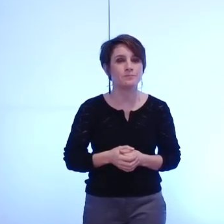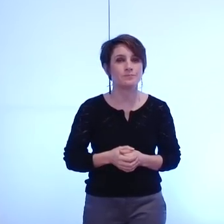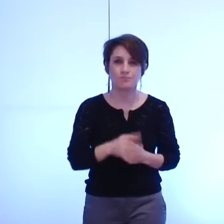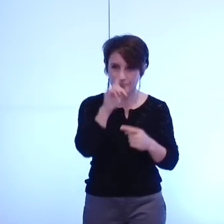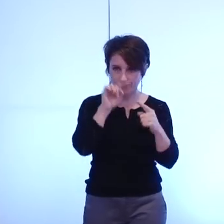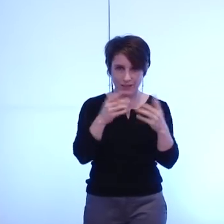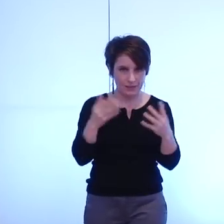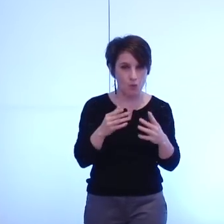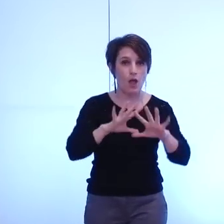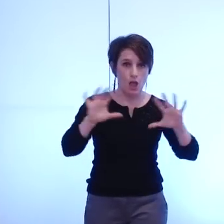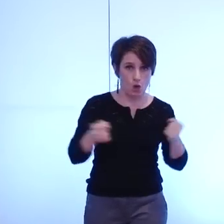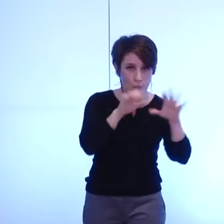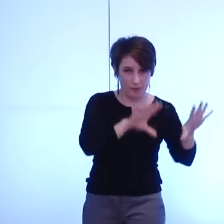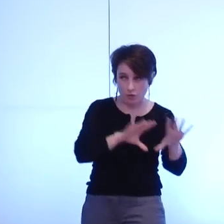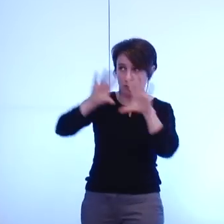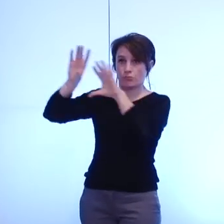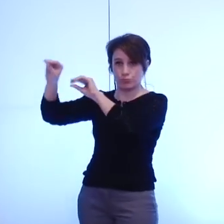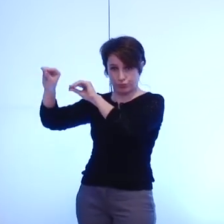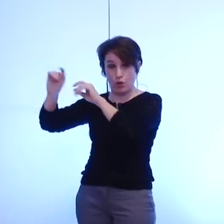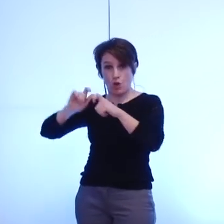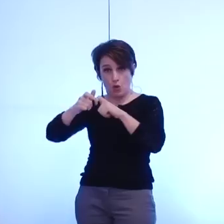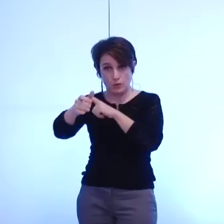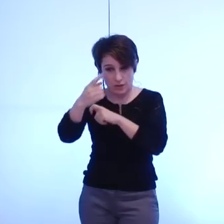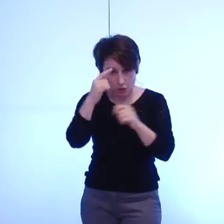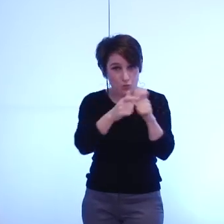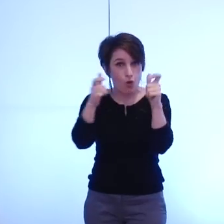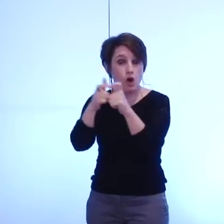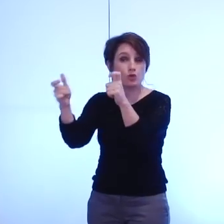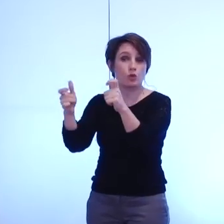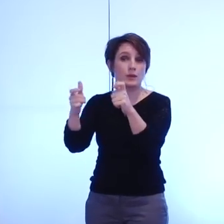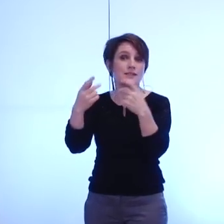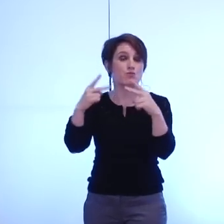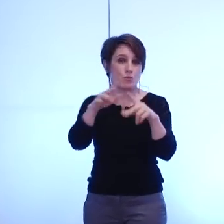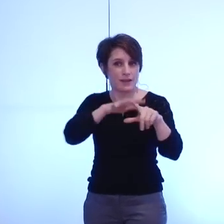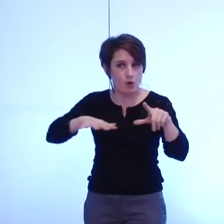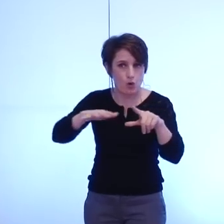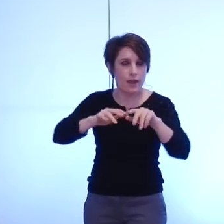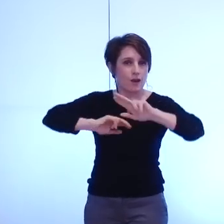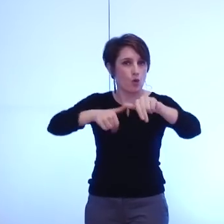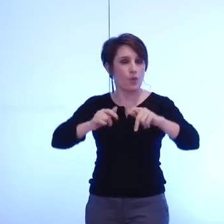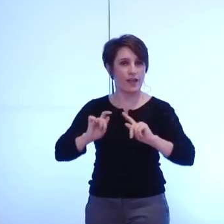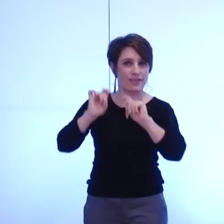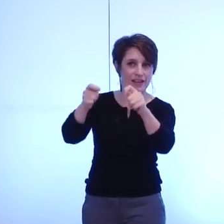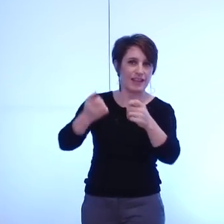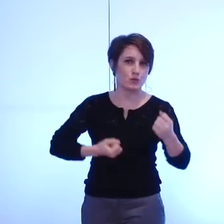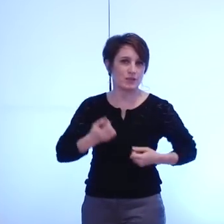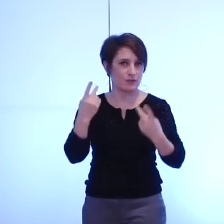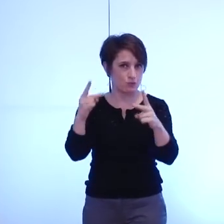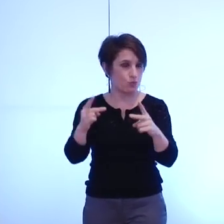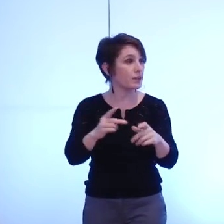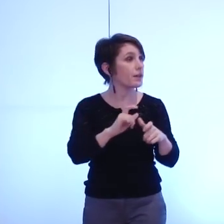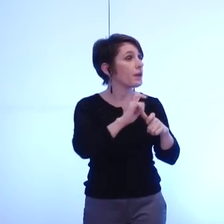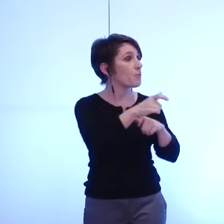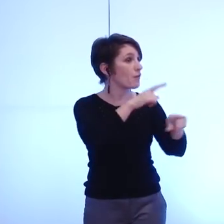transferts de compétences sur les établissements publics des entreprises publiques locales et les contrats de délégation de services publics Monsieur Mongaburu